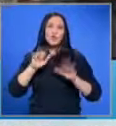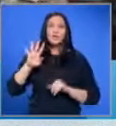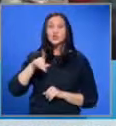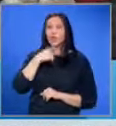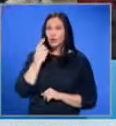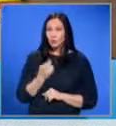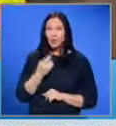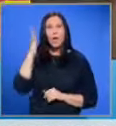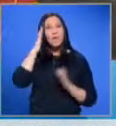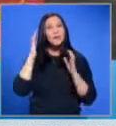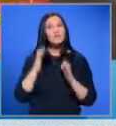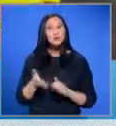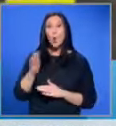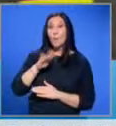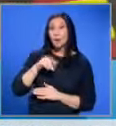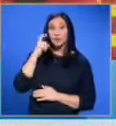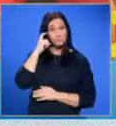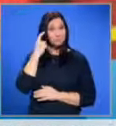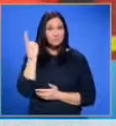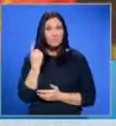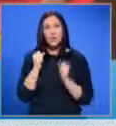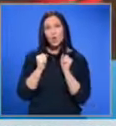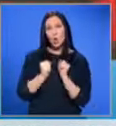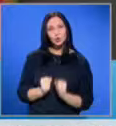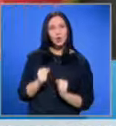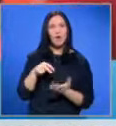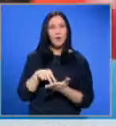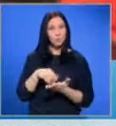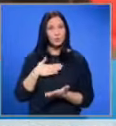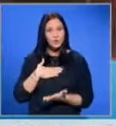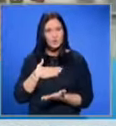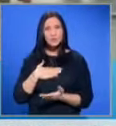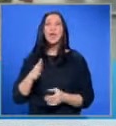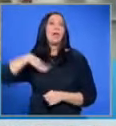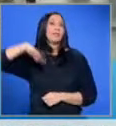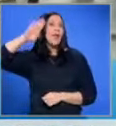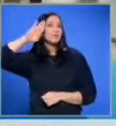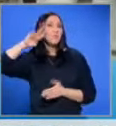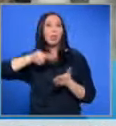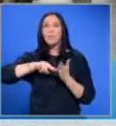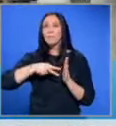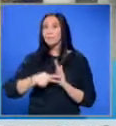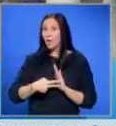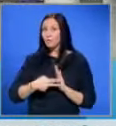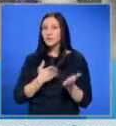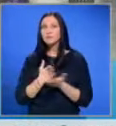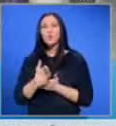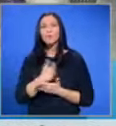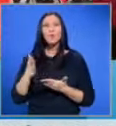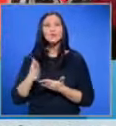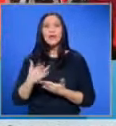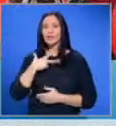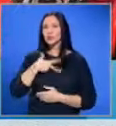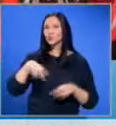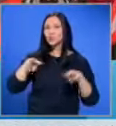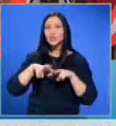години. Правителството обаче възнамерява да отстоява позицията си и да изпълни плановете си. Според последните